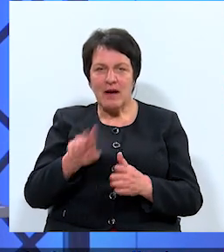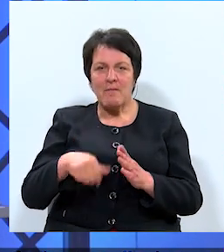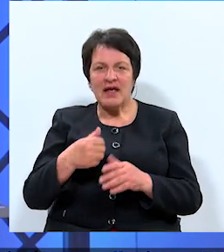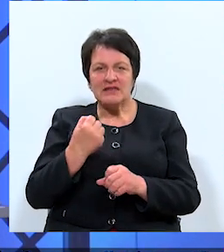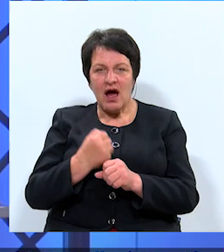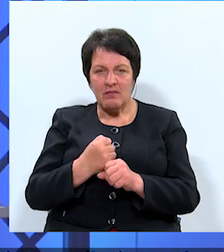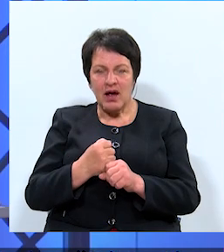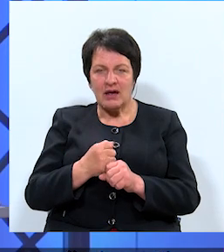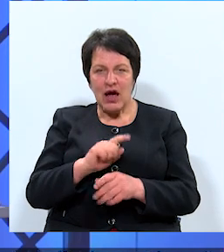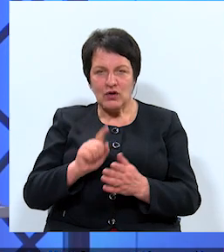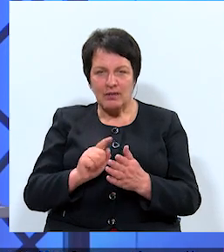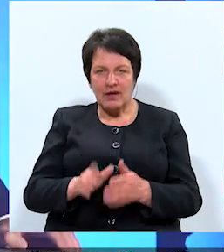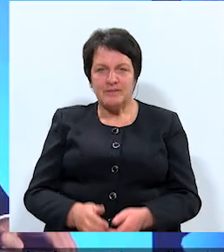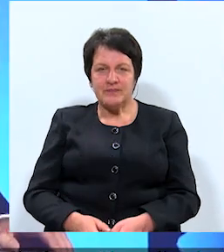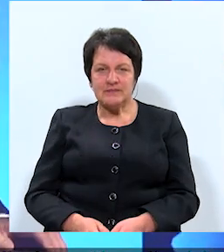jautājumiem.